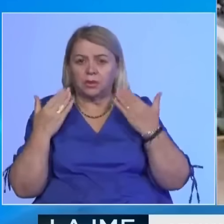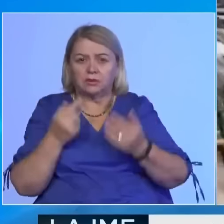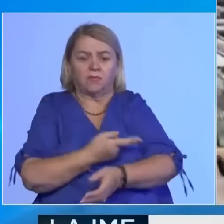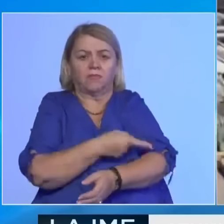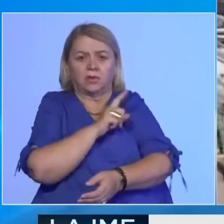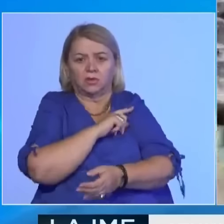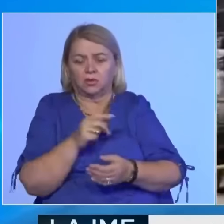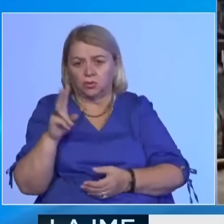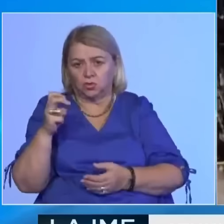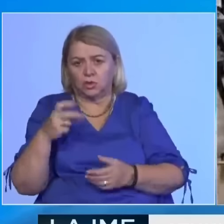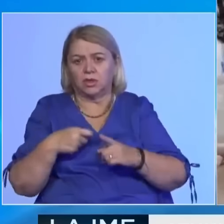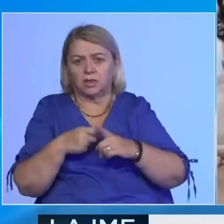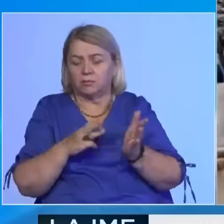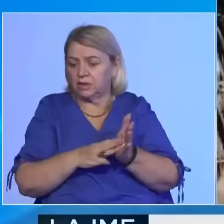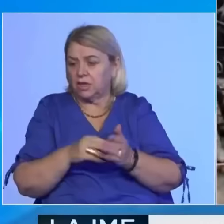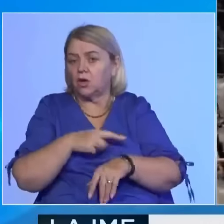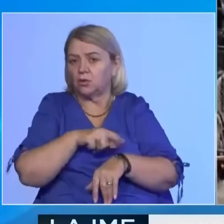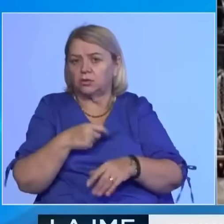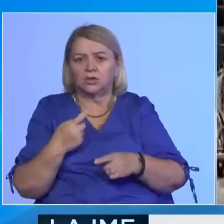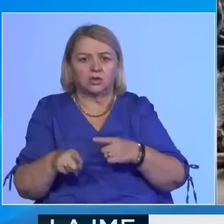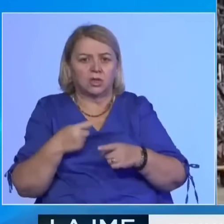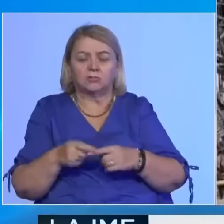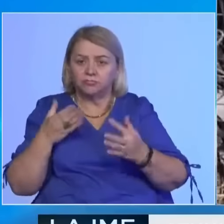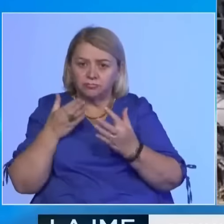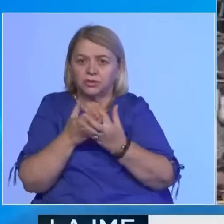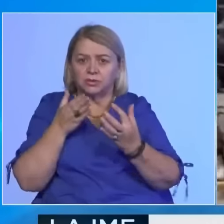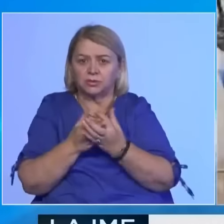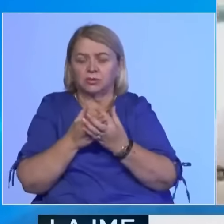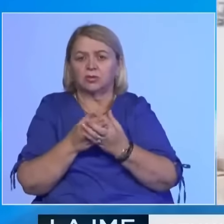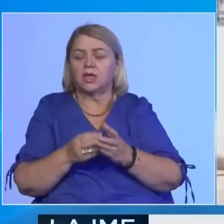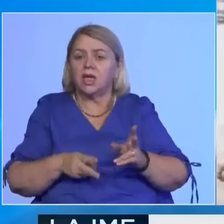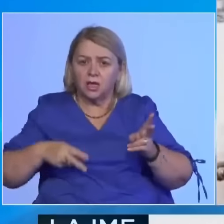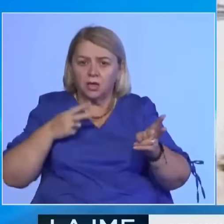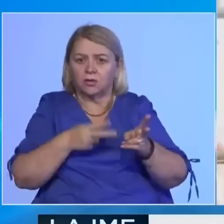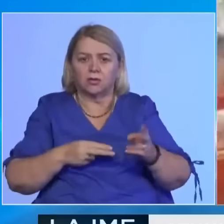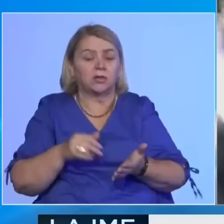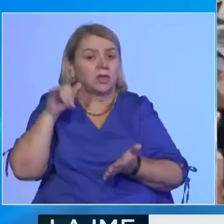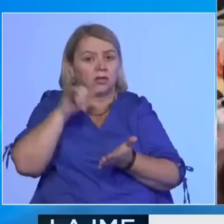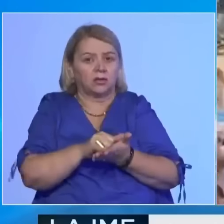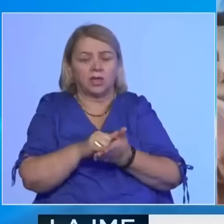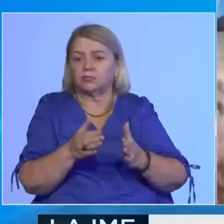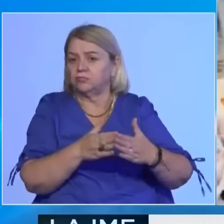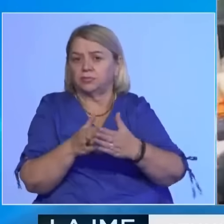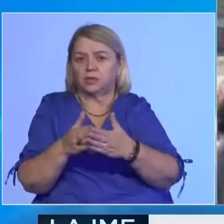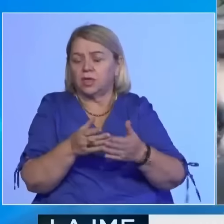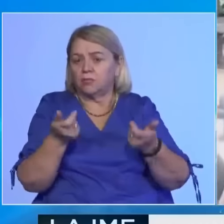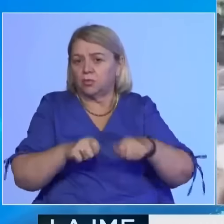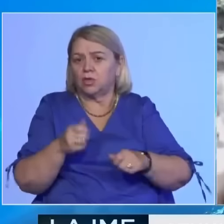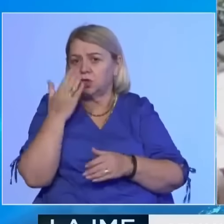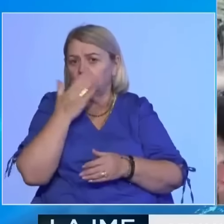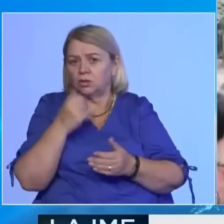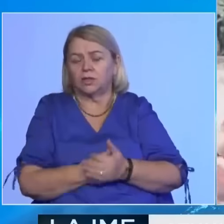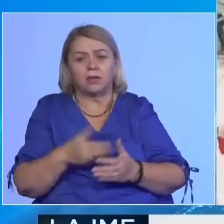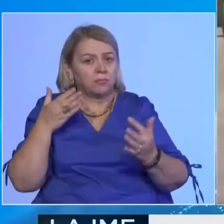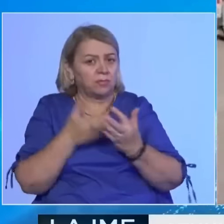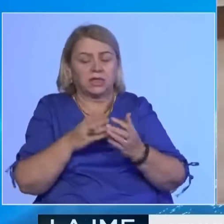shpejtsin bit 200 km në orë, ka shkaktuar pengesa në qarkullimin hekurudor, aeror, edetar, se dhe në byllën e shkollave, por edhe